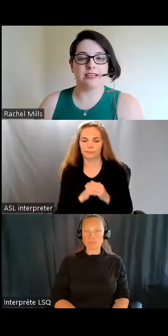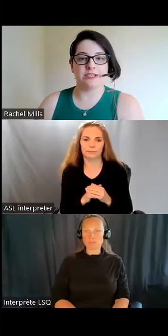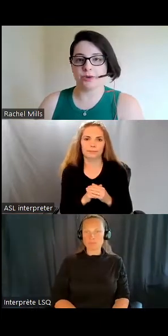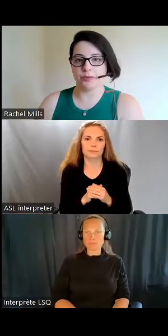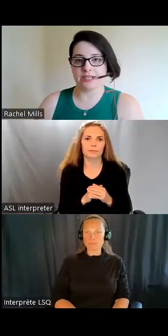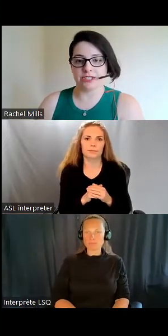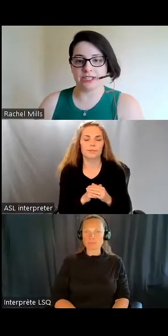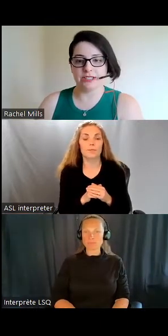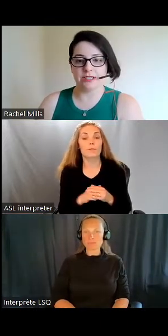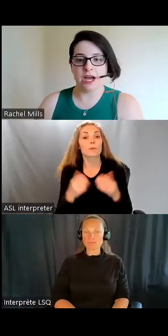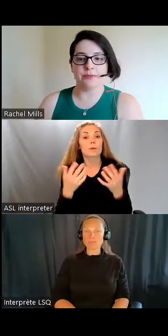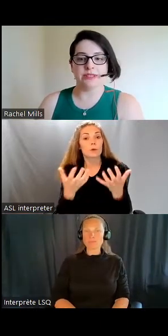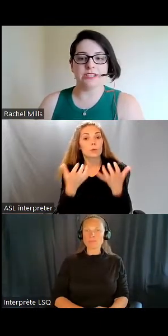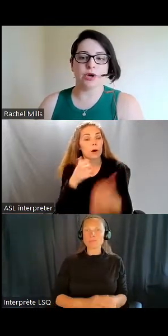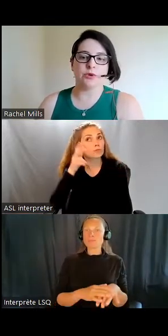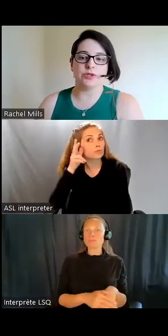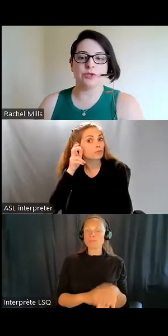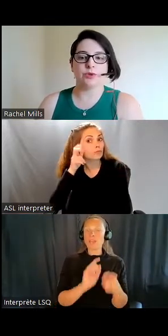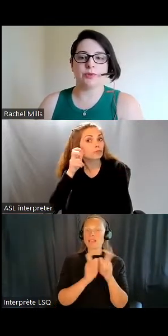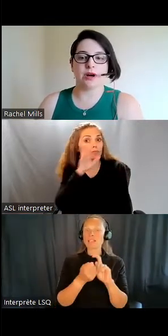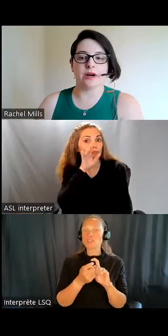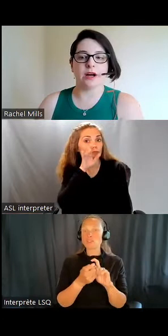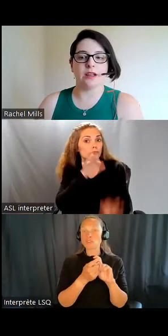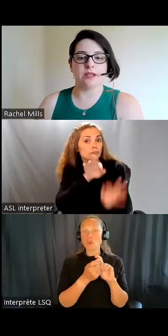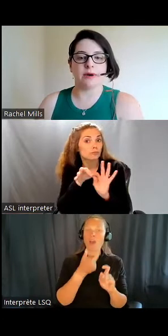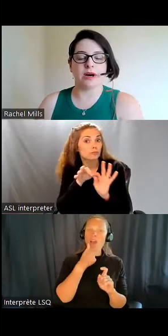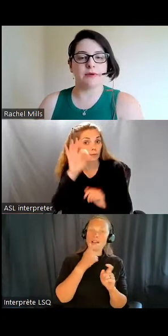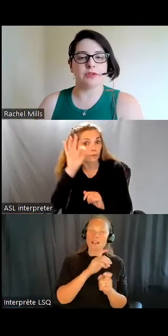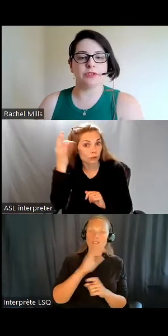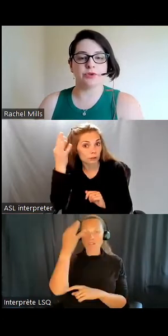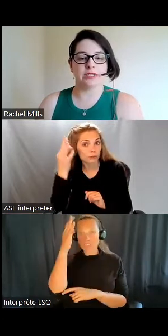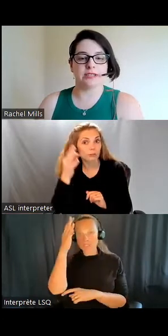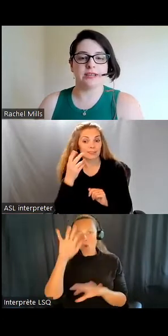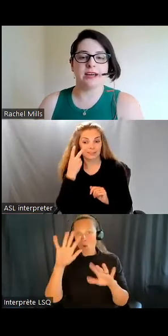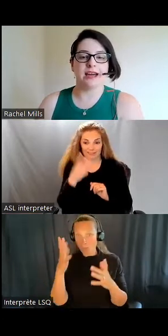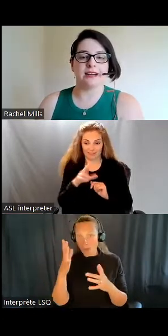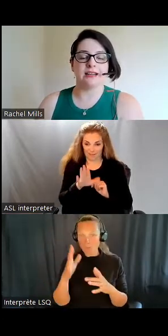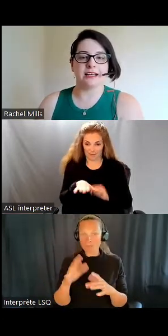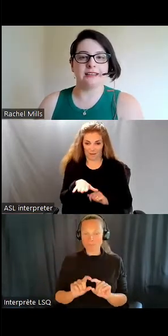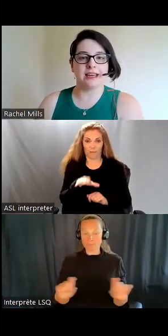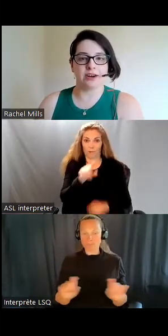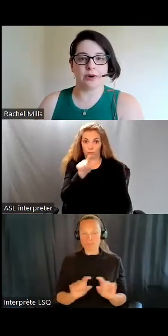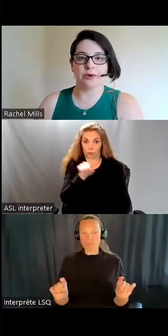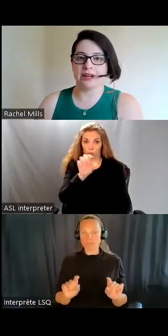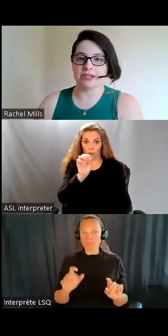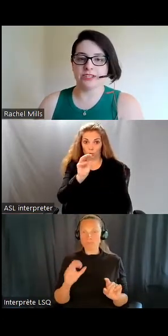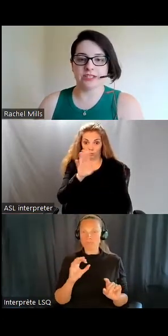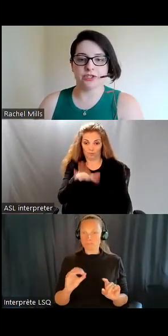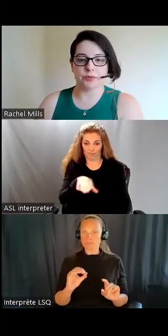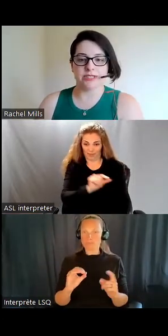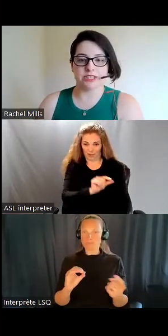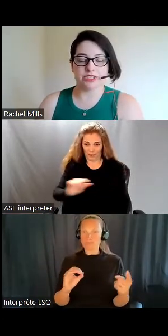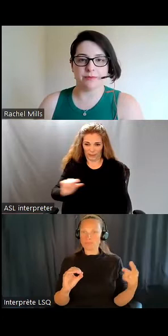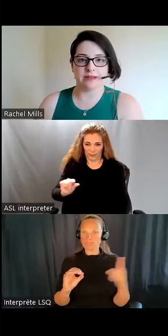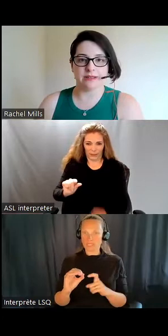Pour obtenir l'interprétation simultanée en français, cliquez sur la flèche située près de la touche Interprétation sur la barre d'outils